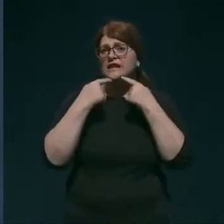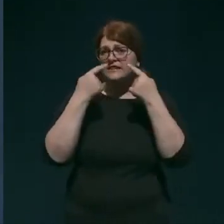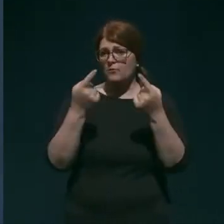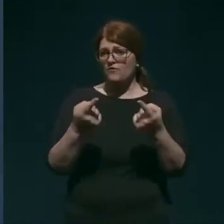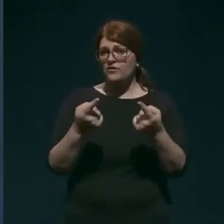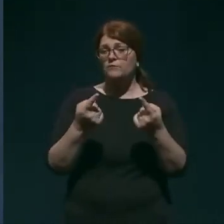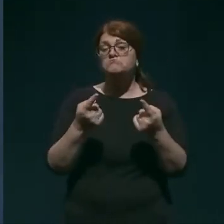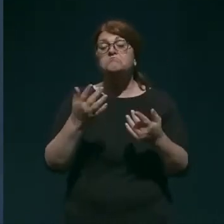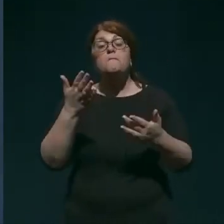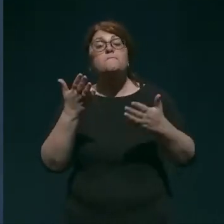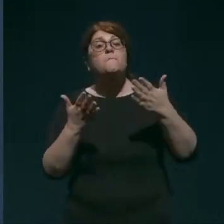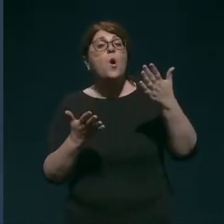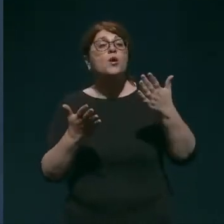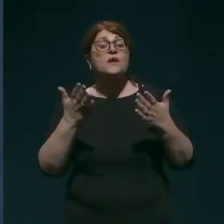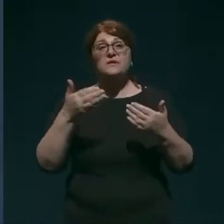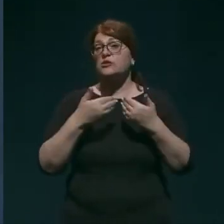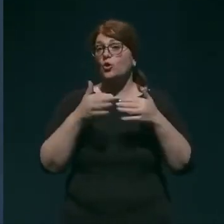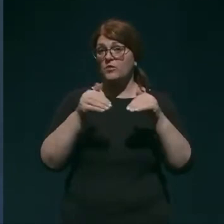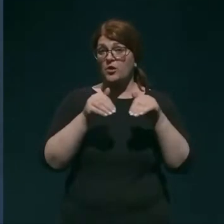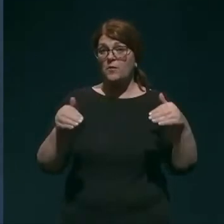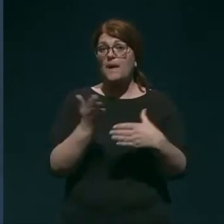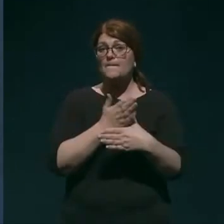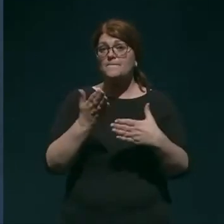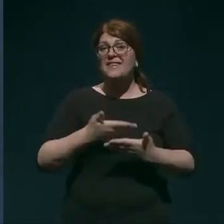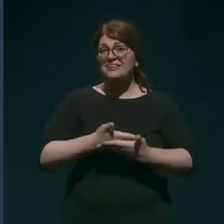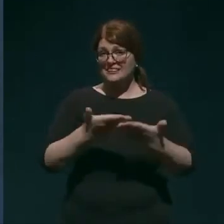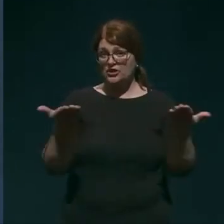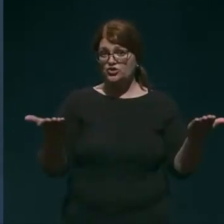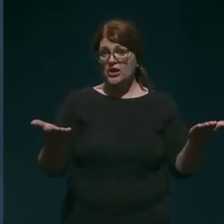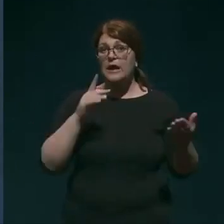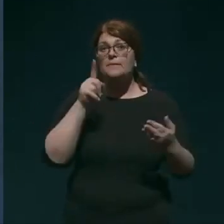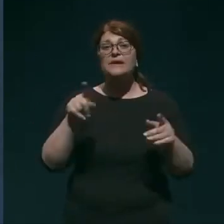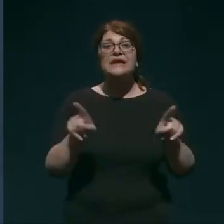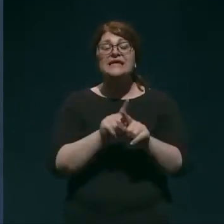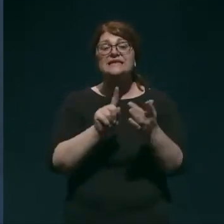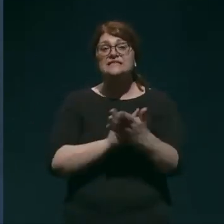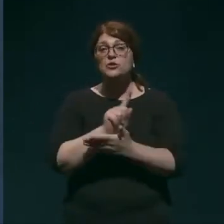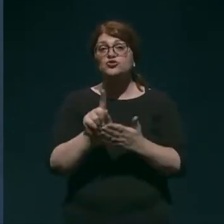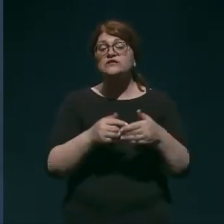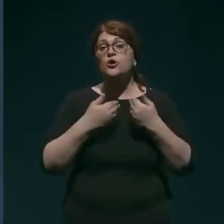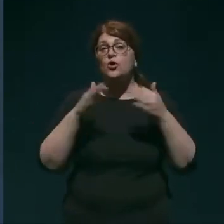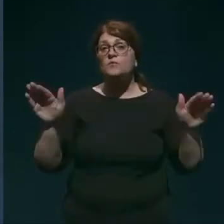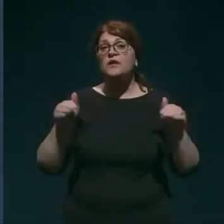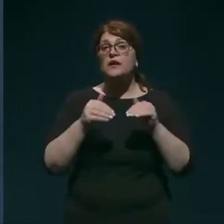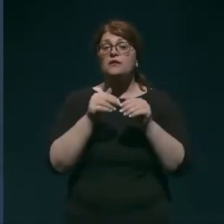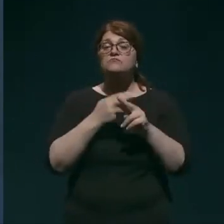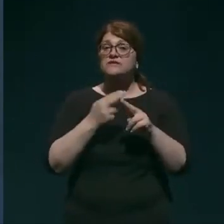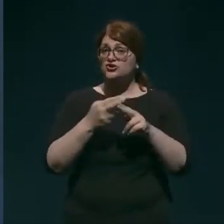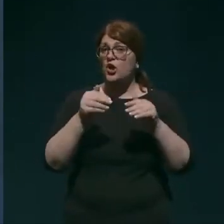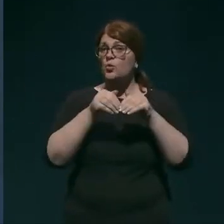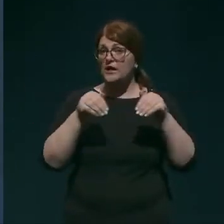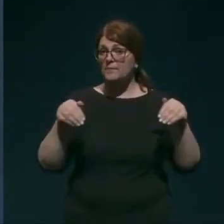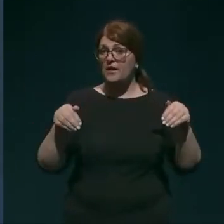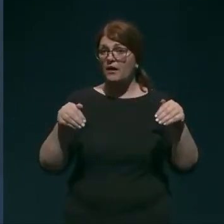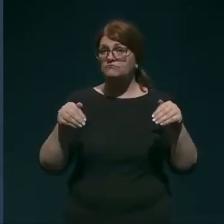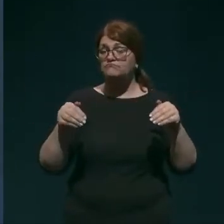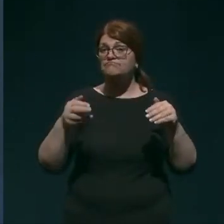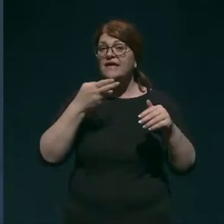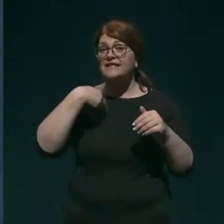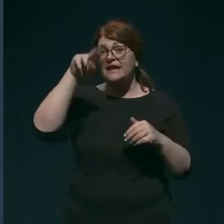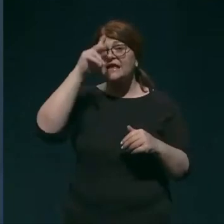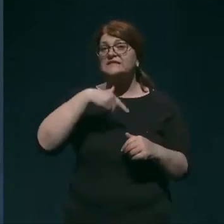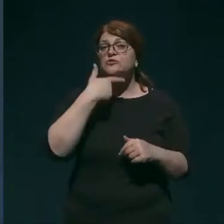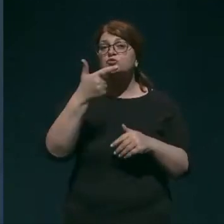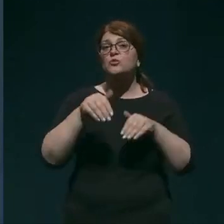med deželami in hkrati tudi moro bitno odpiranje državnih meja. Italijanski zunani